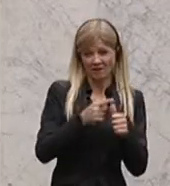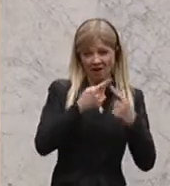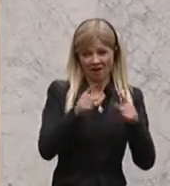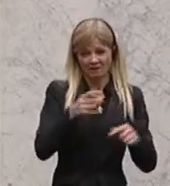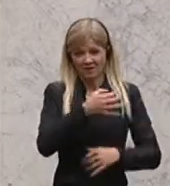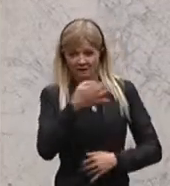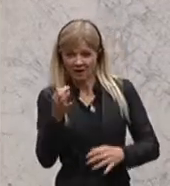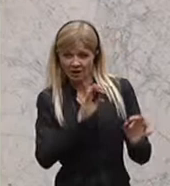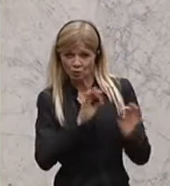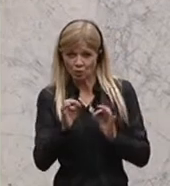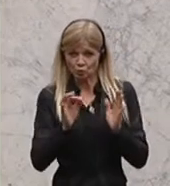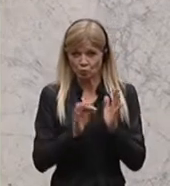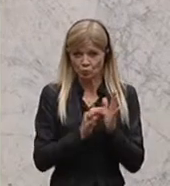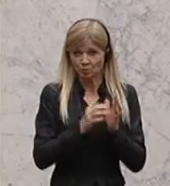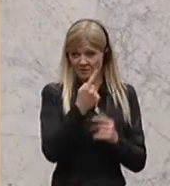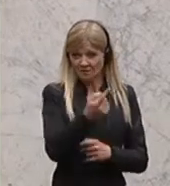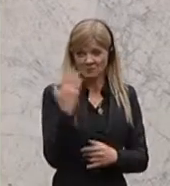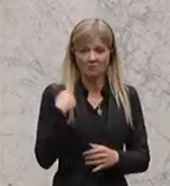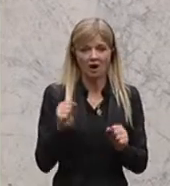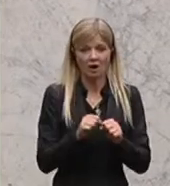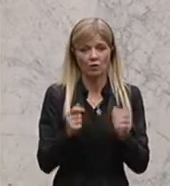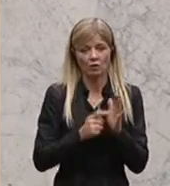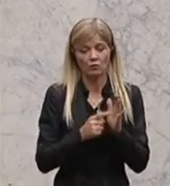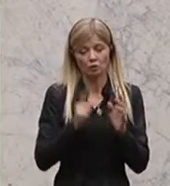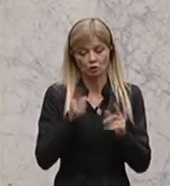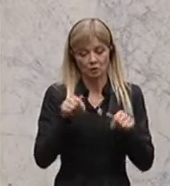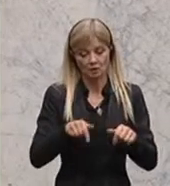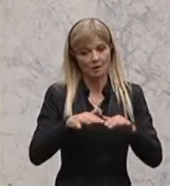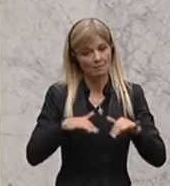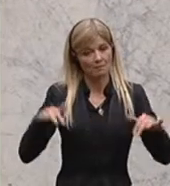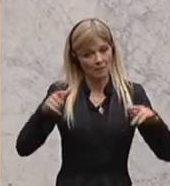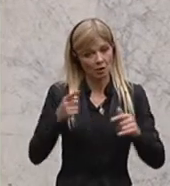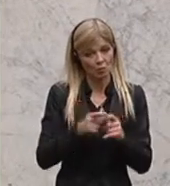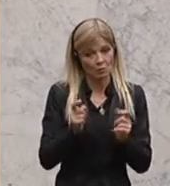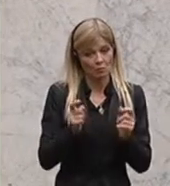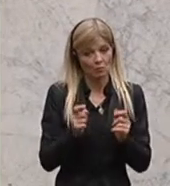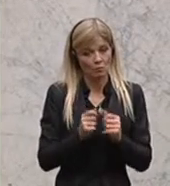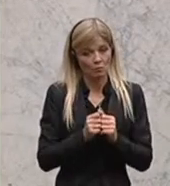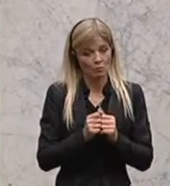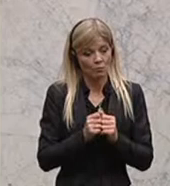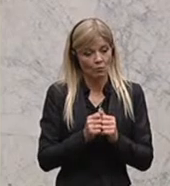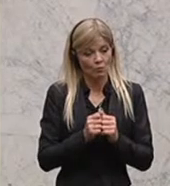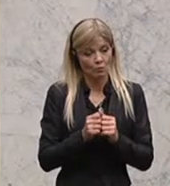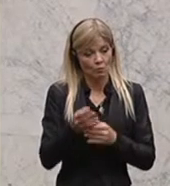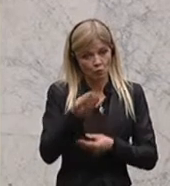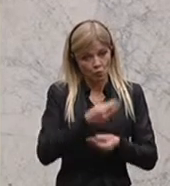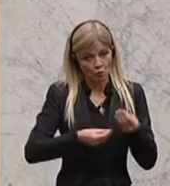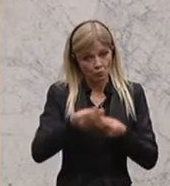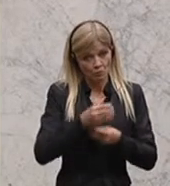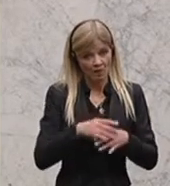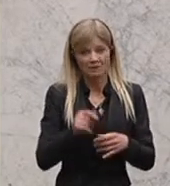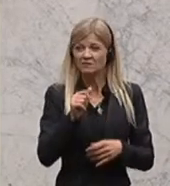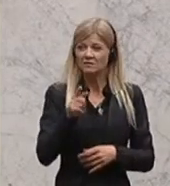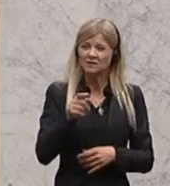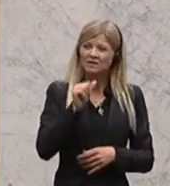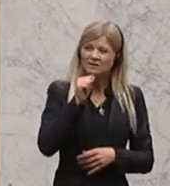wo Sie auch eingefordert haben, dass das hier im Plenum behandelt wird, nämlich die Nichterledigung im Wissenschaftsausschuss, was die